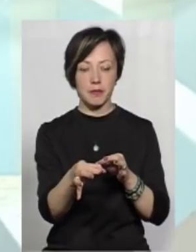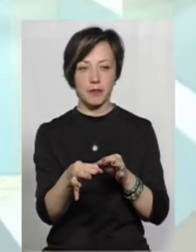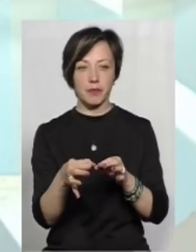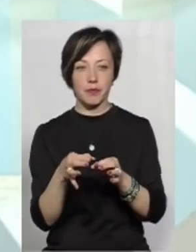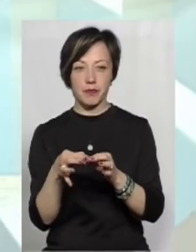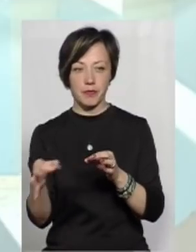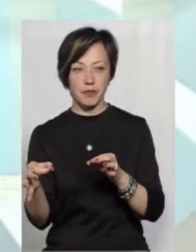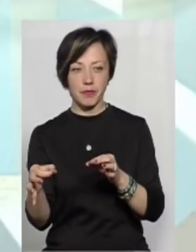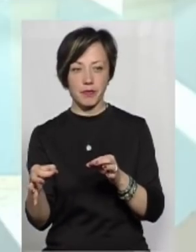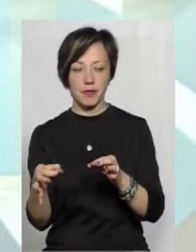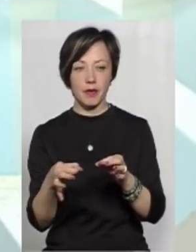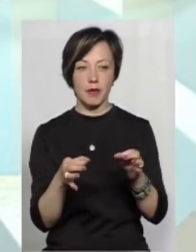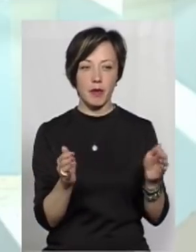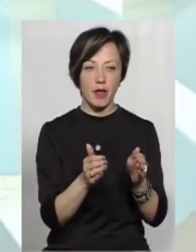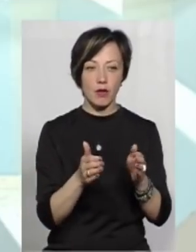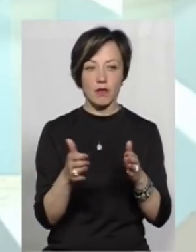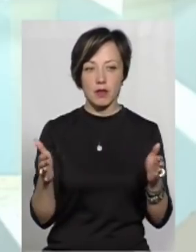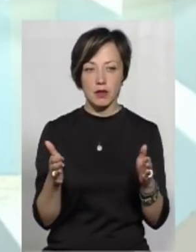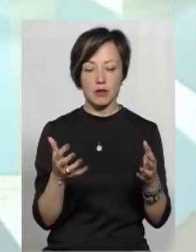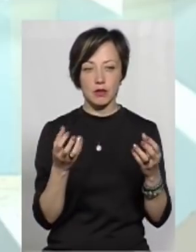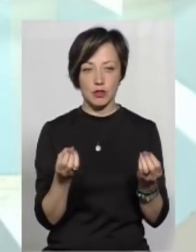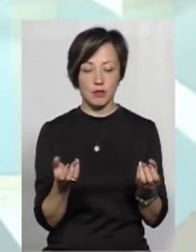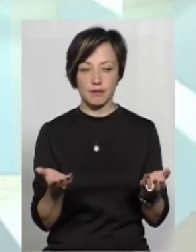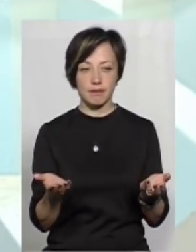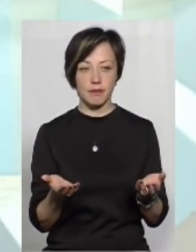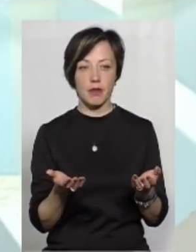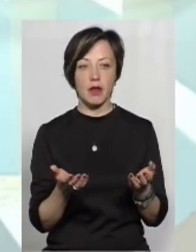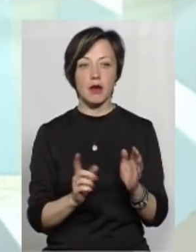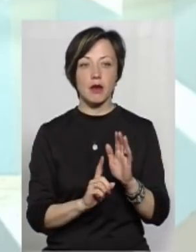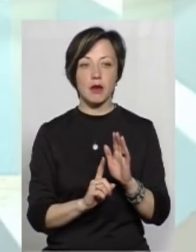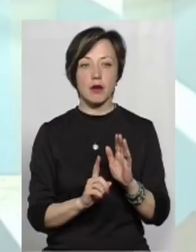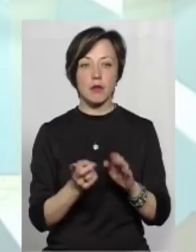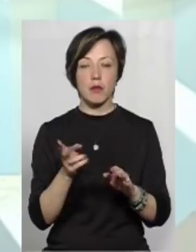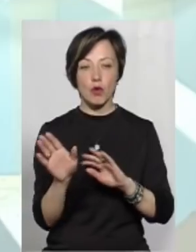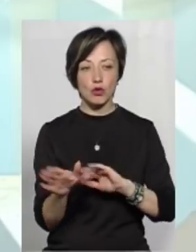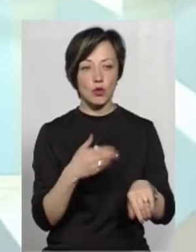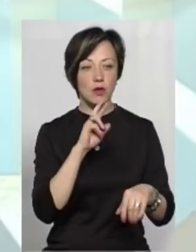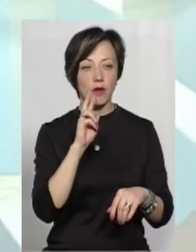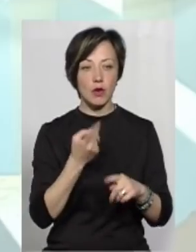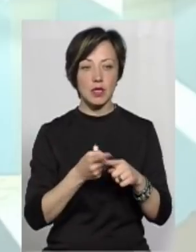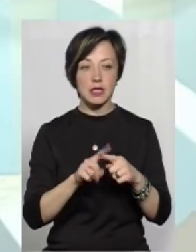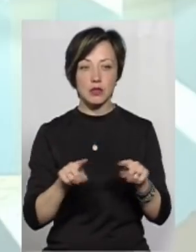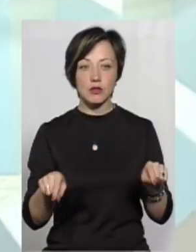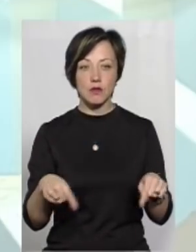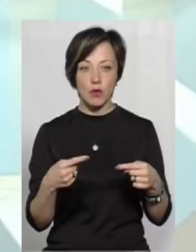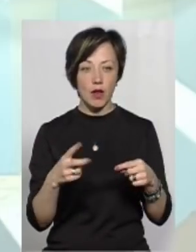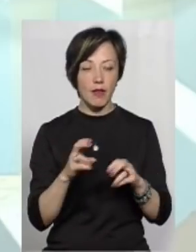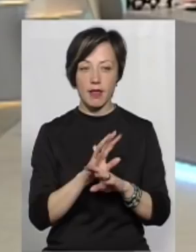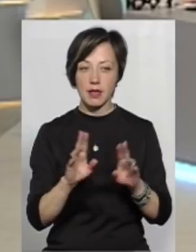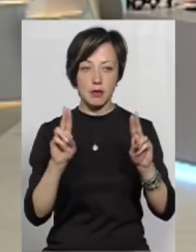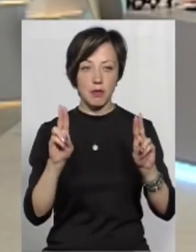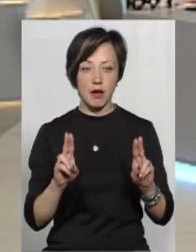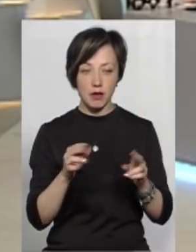гантельку, тут маленьку, а тут ще дрібнішу. Прийшло два роки, і ці, що створені не за